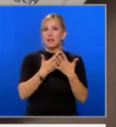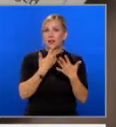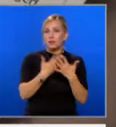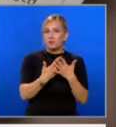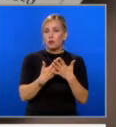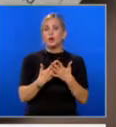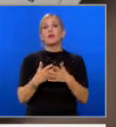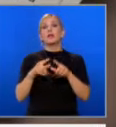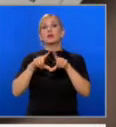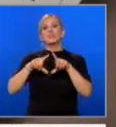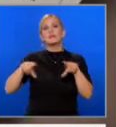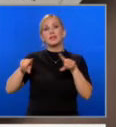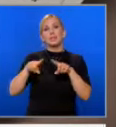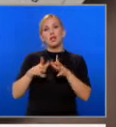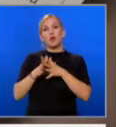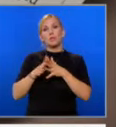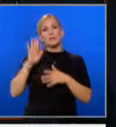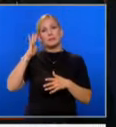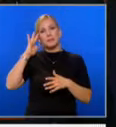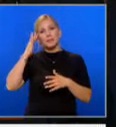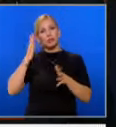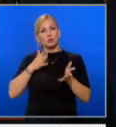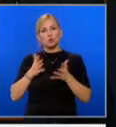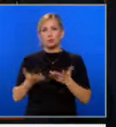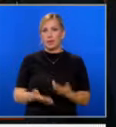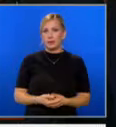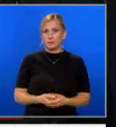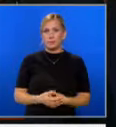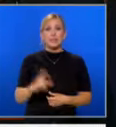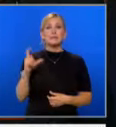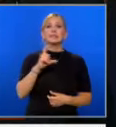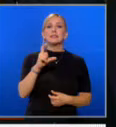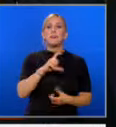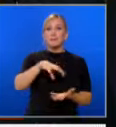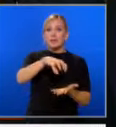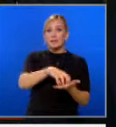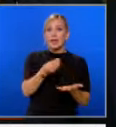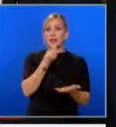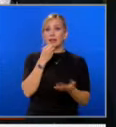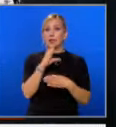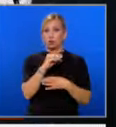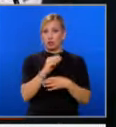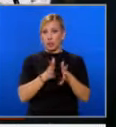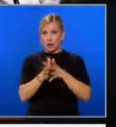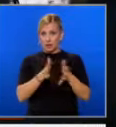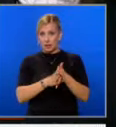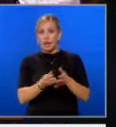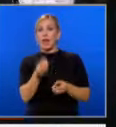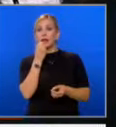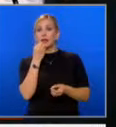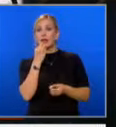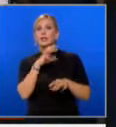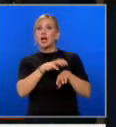заведения за хора с психични отклонения. В Спрингфилд ядат кучетата на хората, ядат котките,